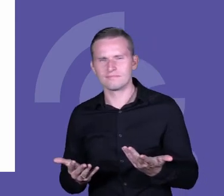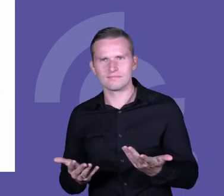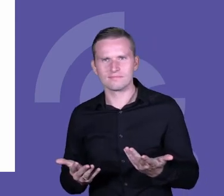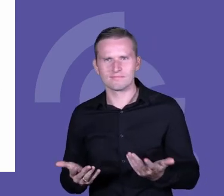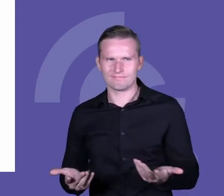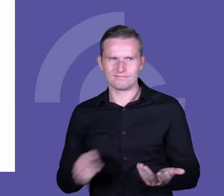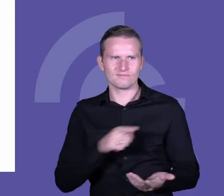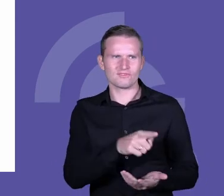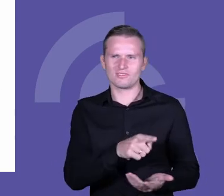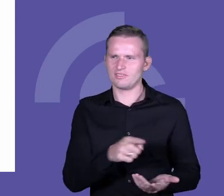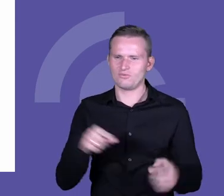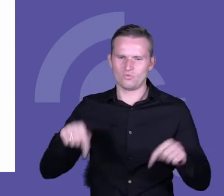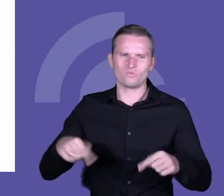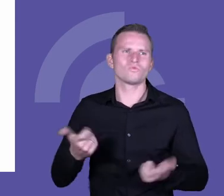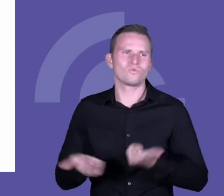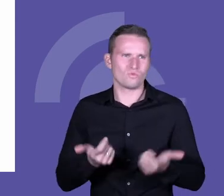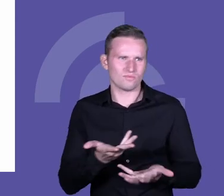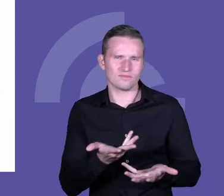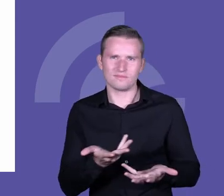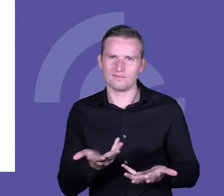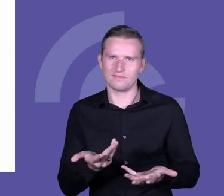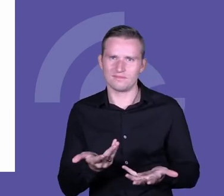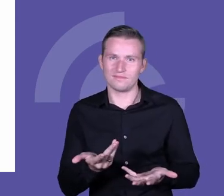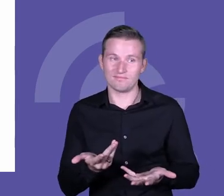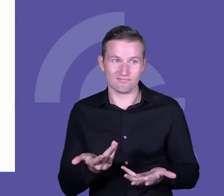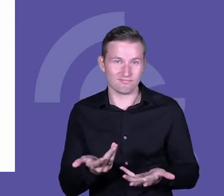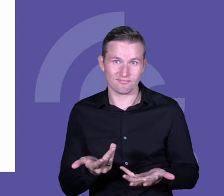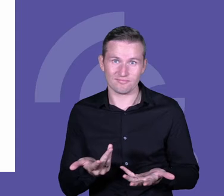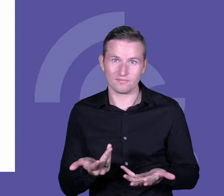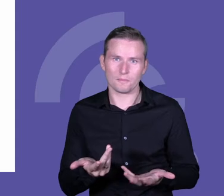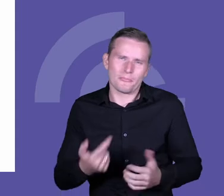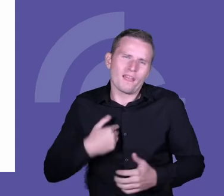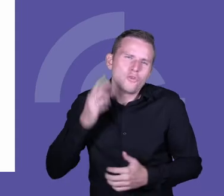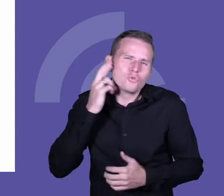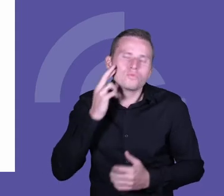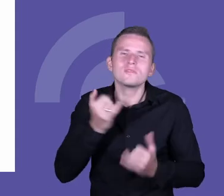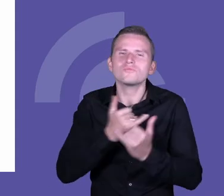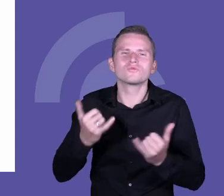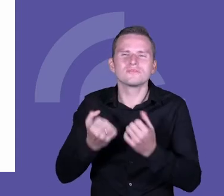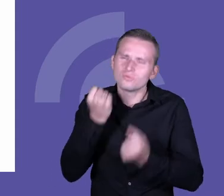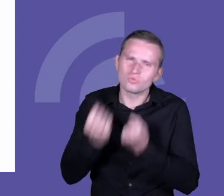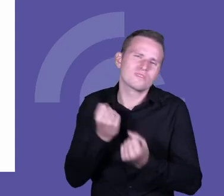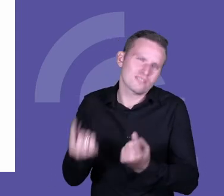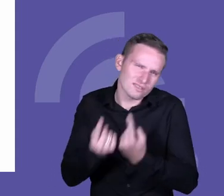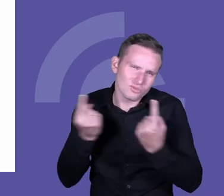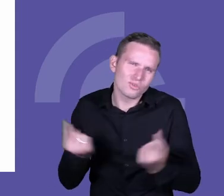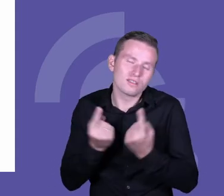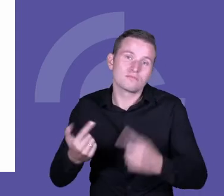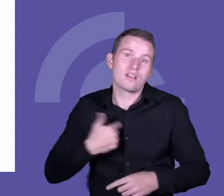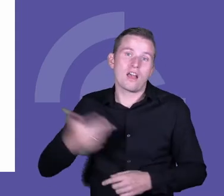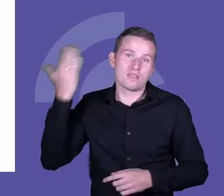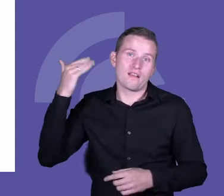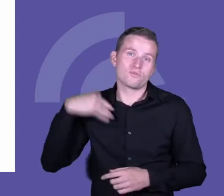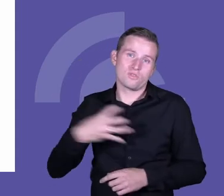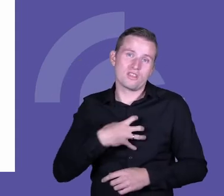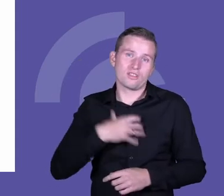to co ty tutaj robisz? Jeżeli od razu, ja rozumiem, że też są trudne doświadczenia, bo oczywiście też jako była dyrektorka szkoły